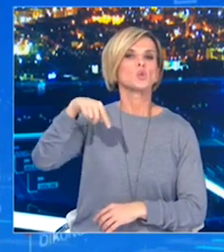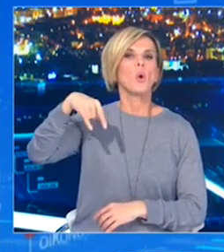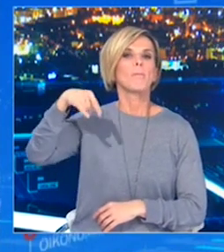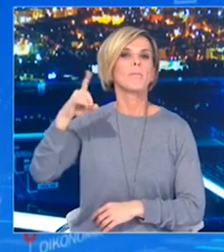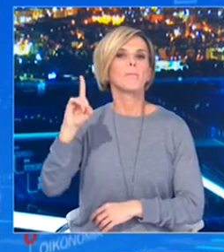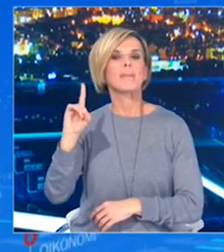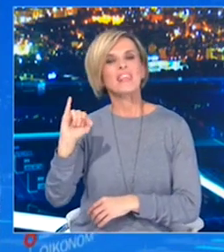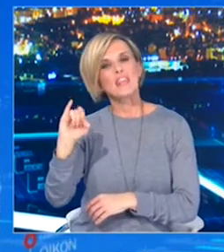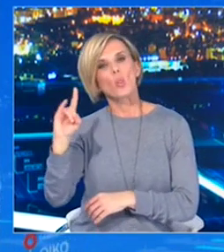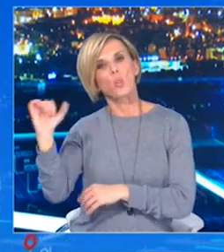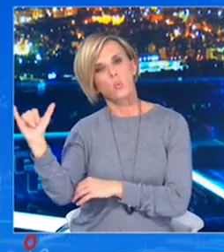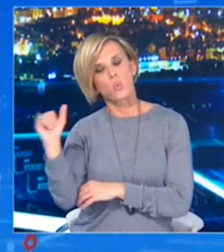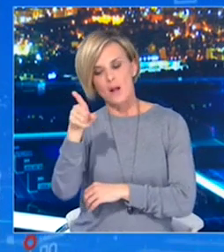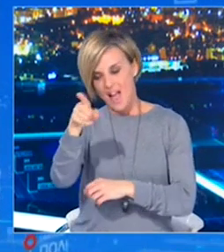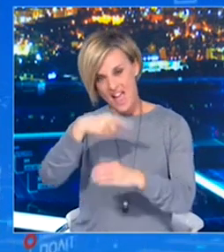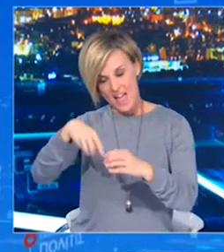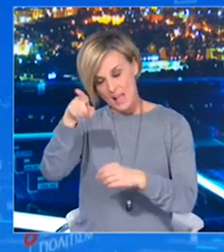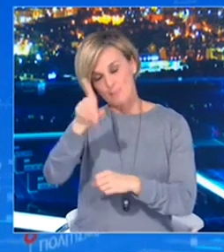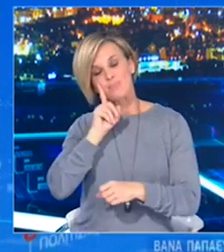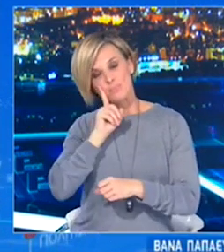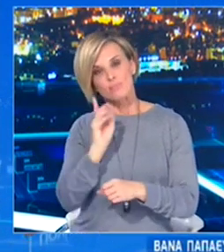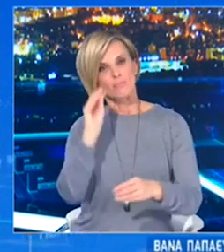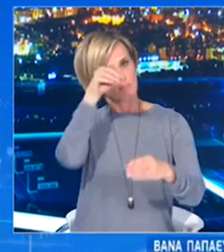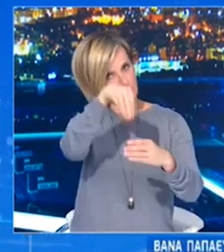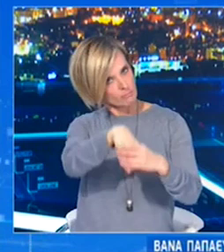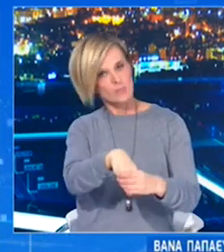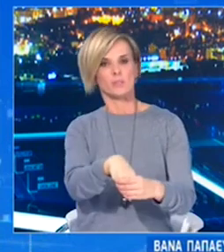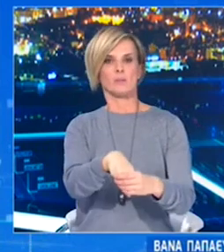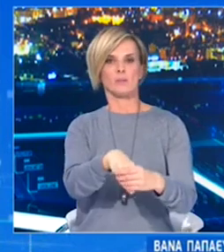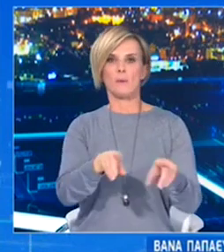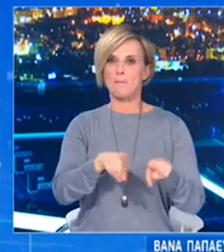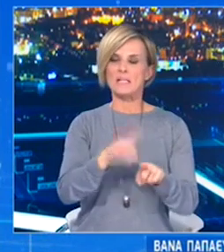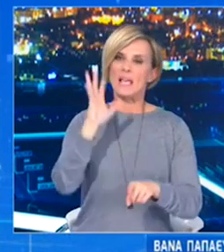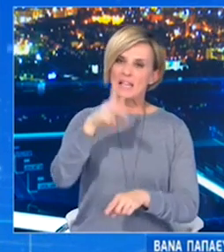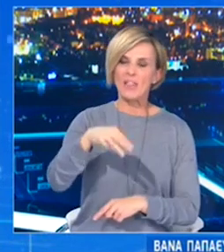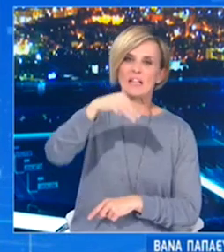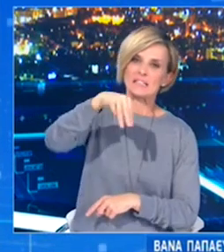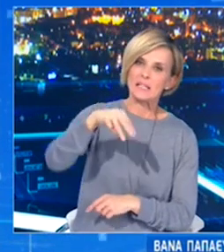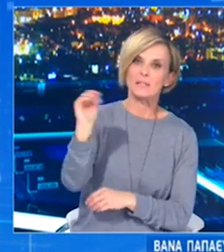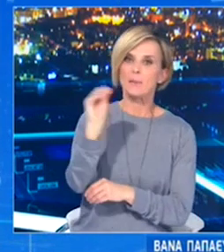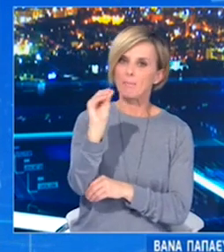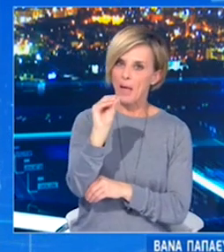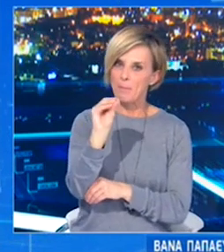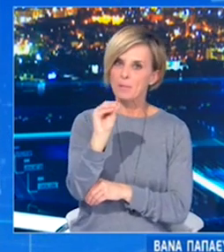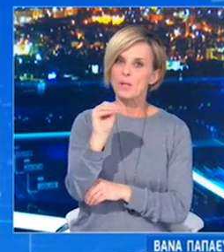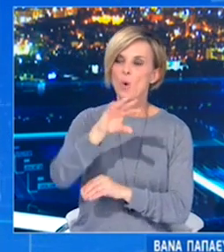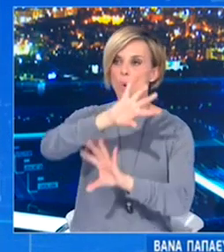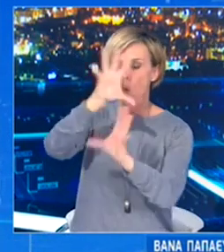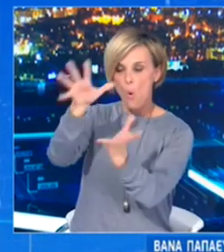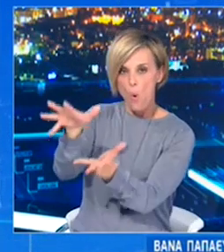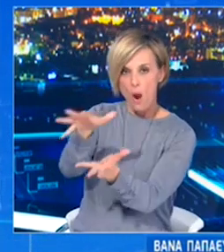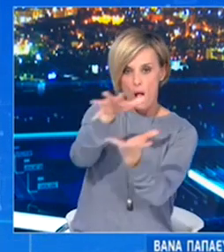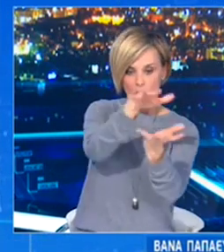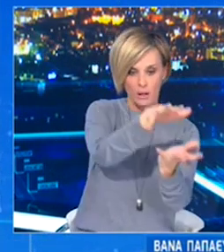COVID έχετε στην Επιτροπή μας στα μέσα της εβδομάδας, στα τάχη της η Πέμπτη και μας δίνει τα συγκεντρωτικά της εβδομάδας που